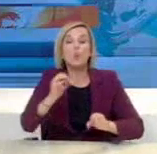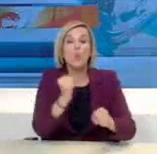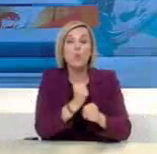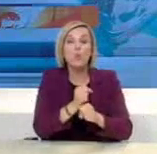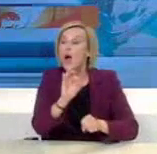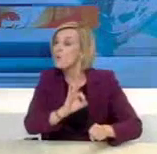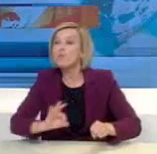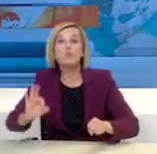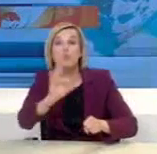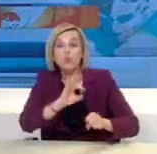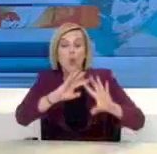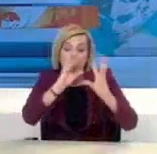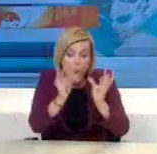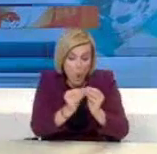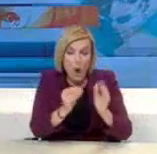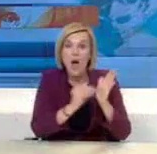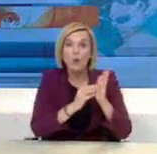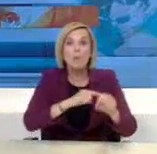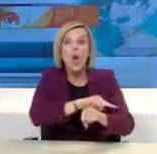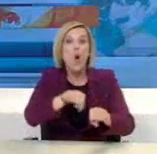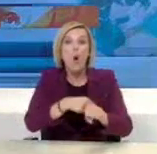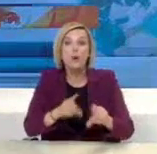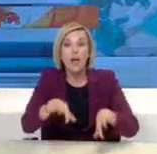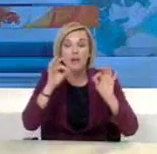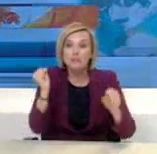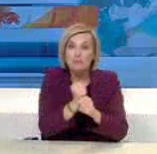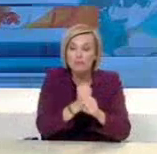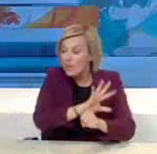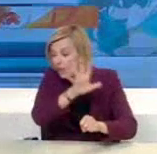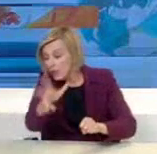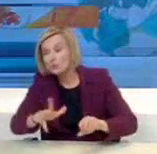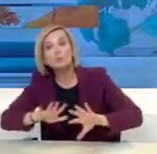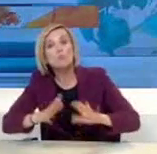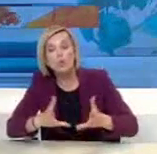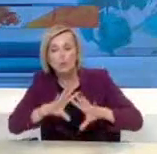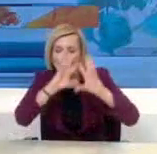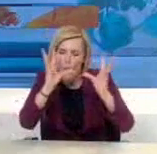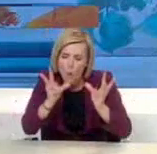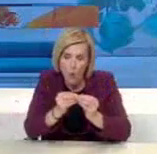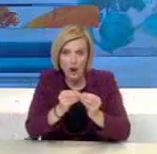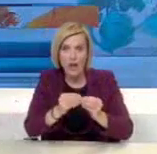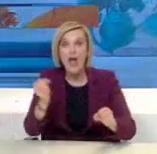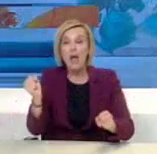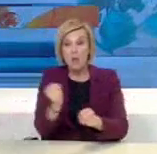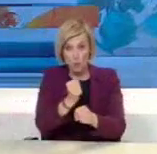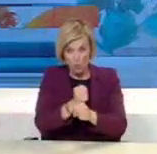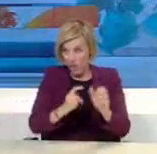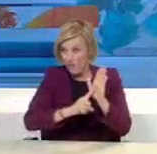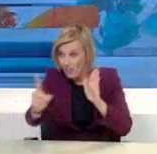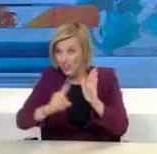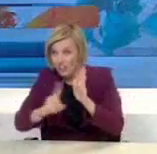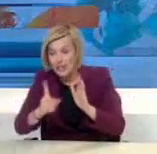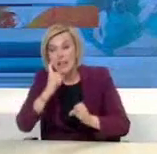καθώς και το ωράριο προσέλευσης και αποχώρησής του. Ο εργαζόμενος τη φέρει υποχρεωτικά μαζί του κατά τις